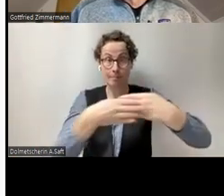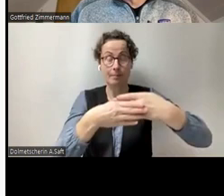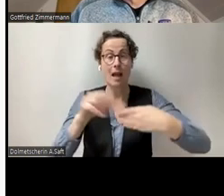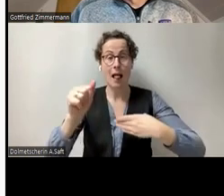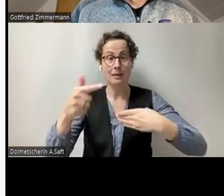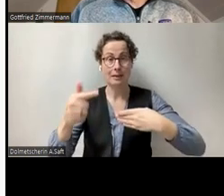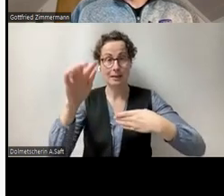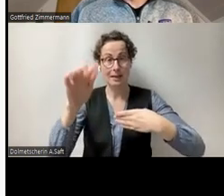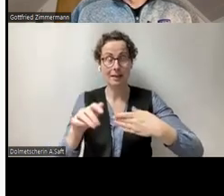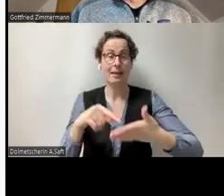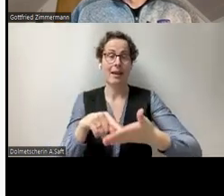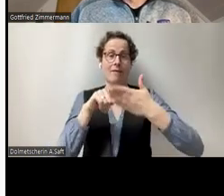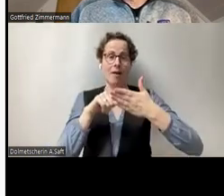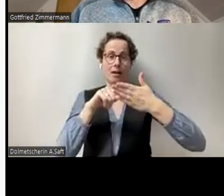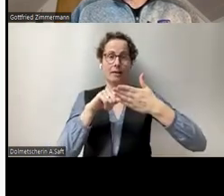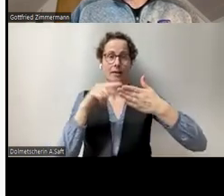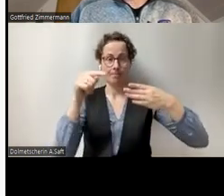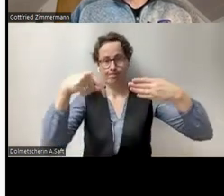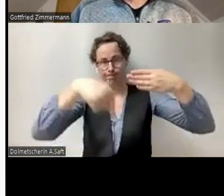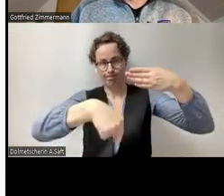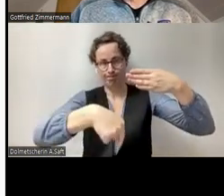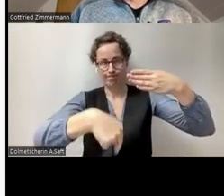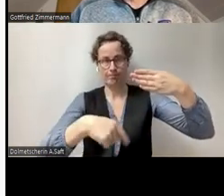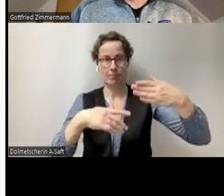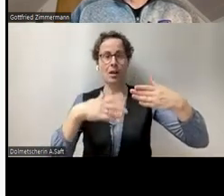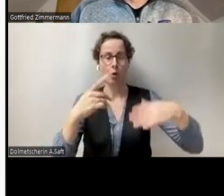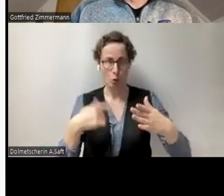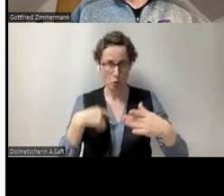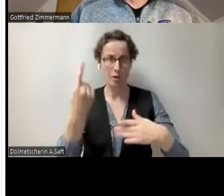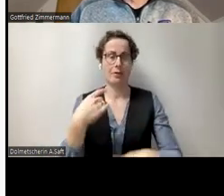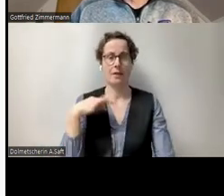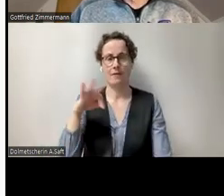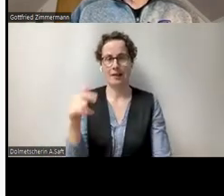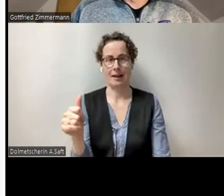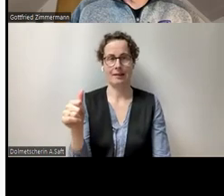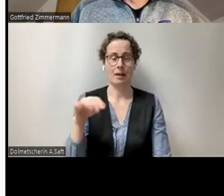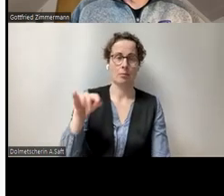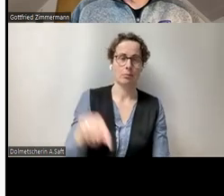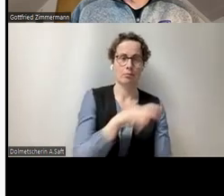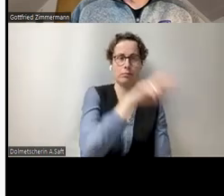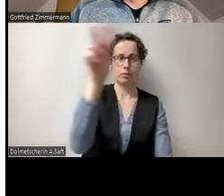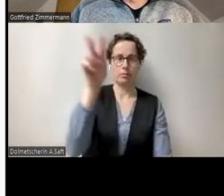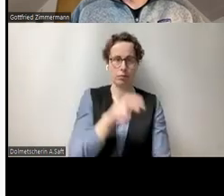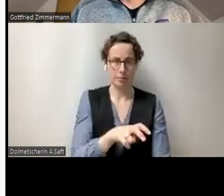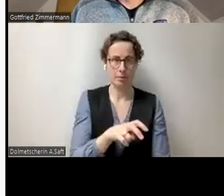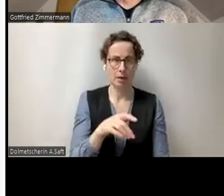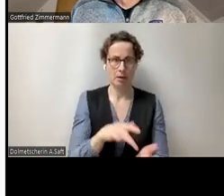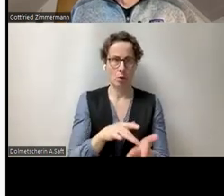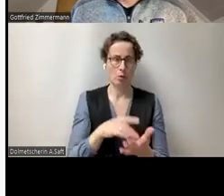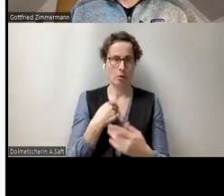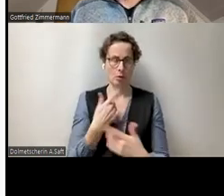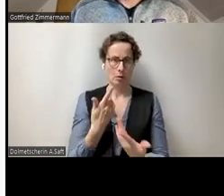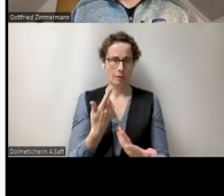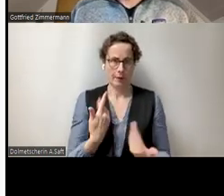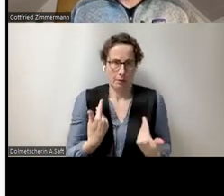Gruppe. Sprachausgabe wird beendet. Für die Grafik sollen Sie mindestens darauf hinweisen, weil sonst ist es schwierig zu erwarten,